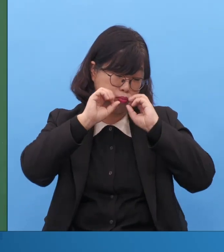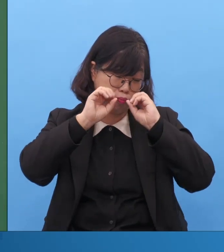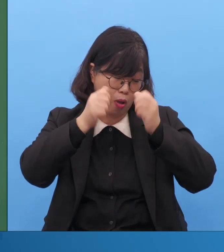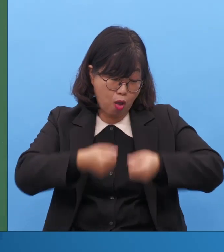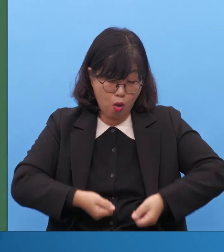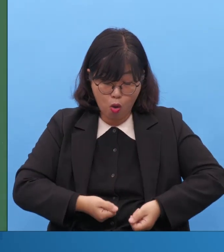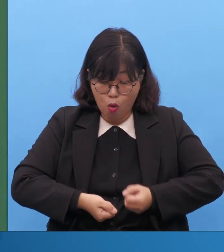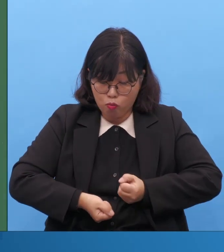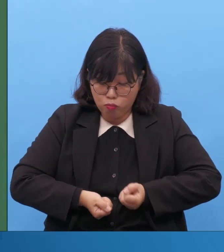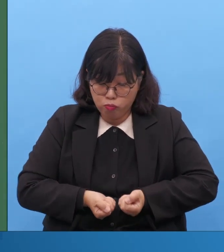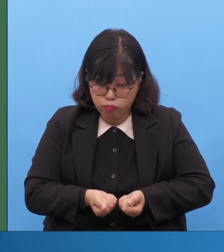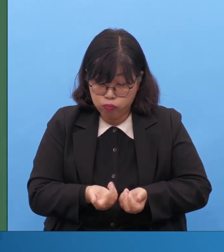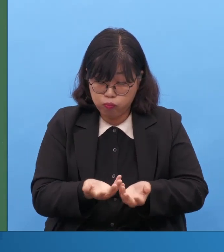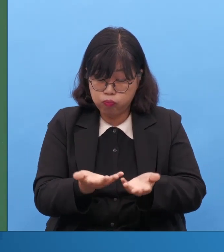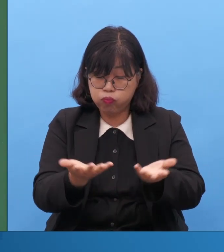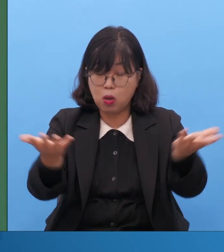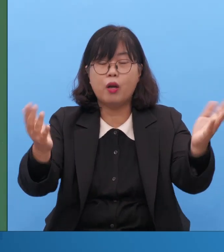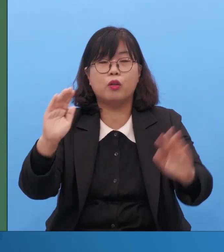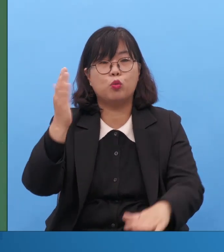이 망대를 만들어라